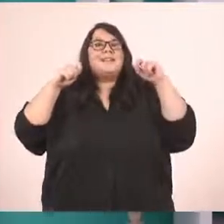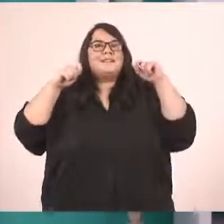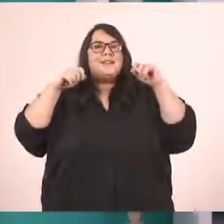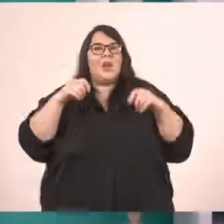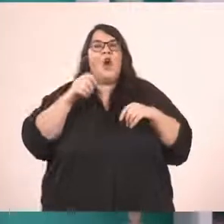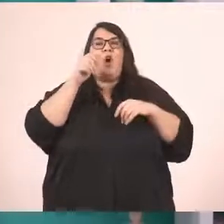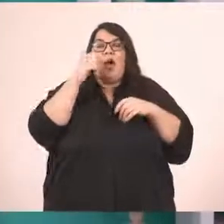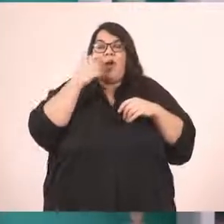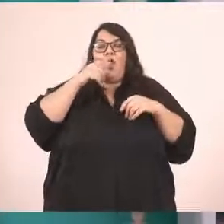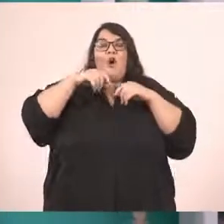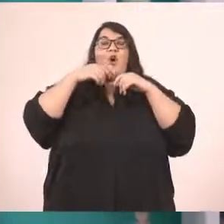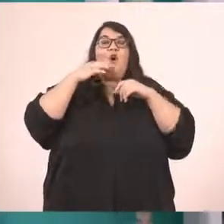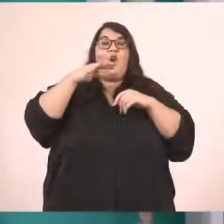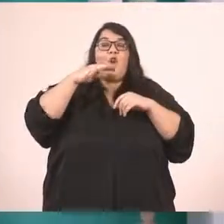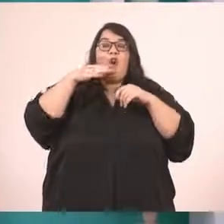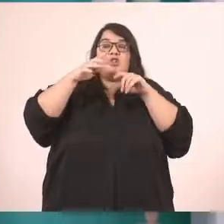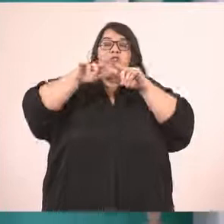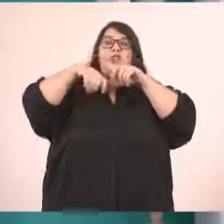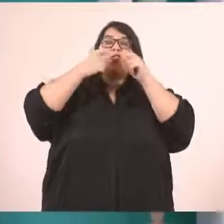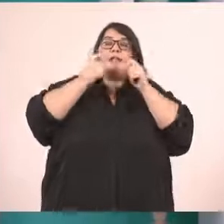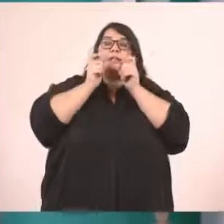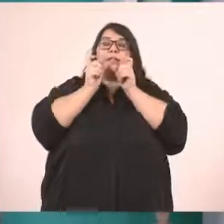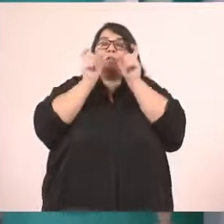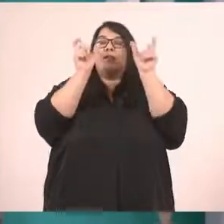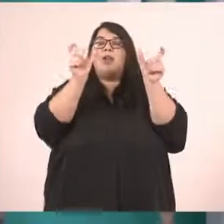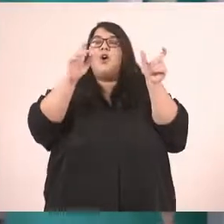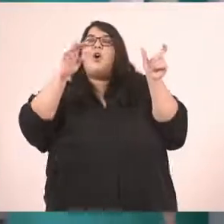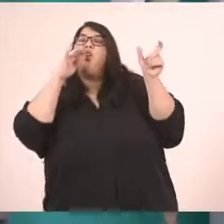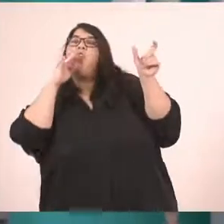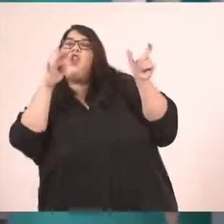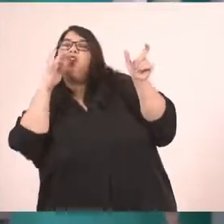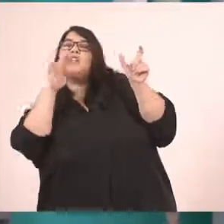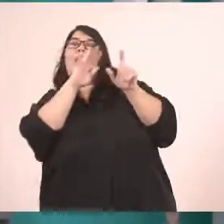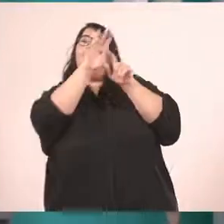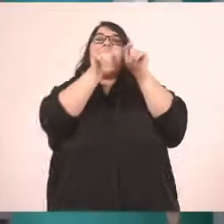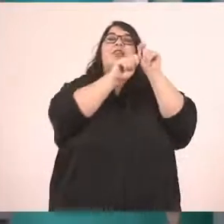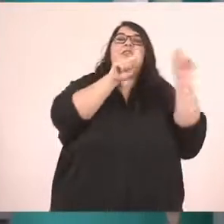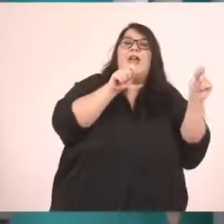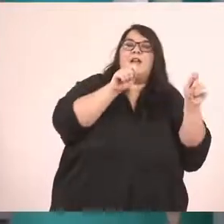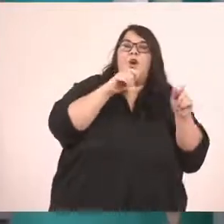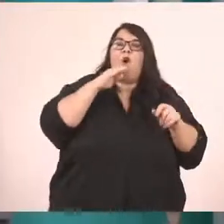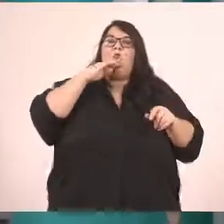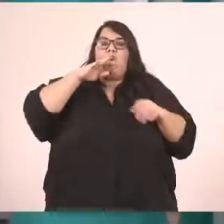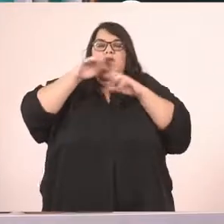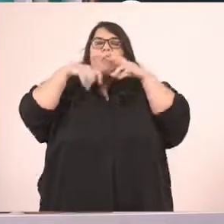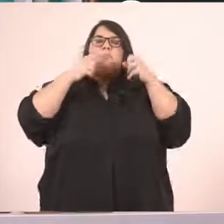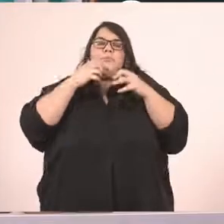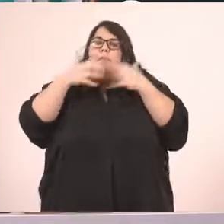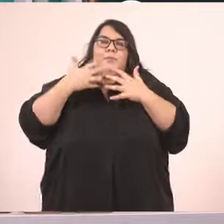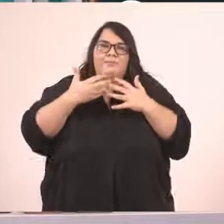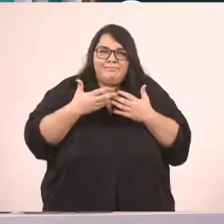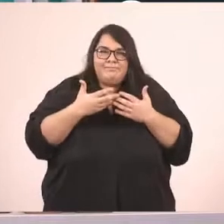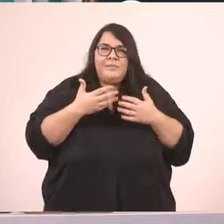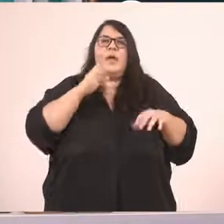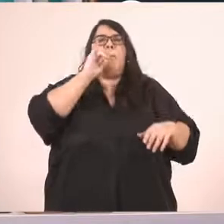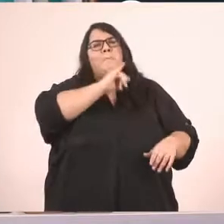γλωσσοδέτες είναι μία σύνθετη λέξη. Βγαίνει από τη λέξη γλώσσα και το ρήμα δένο. Δένεται δηλαδή, μπερδεύεται η γλώσσα μας. Και ακόμα και